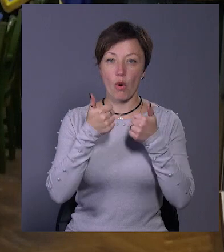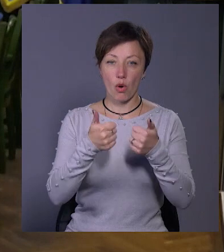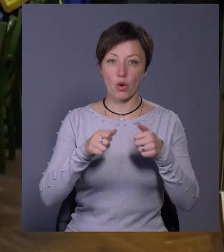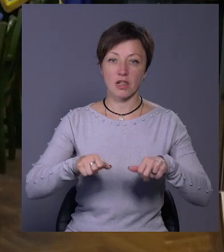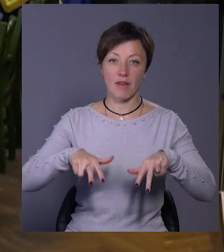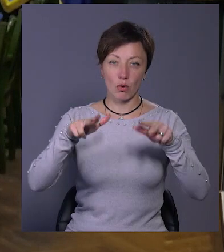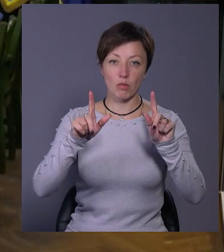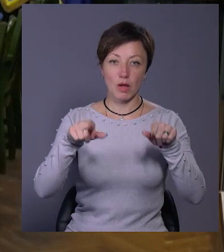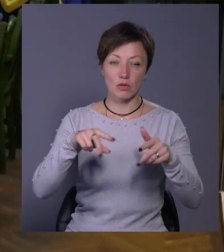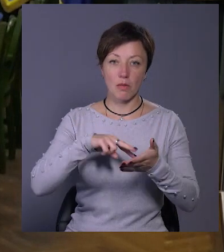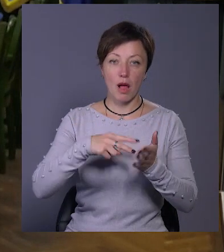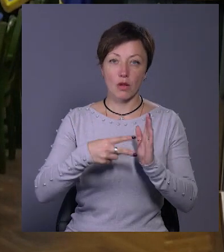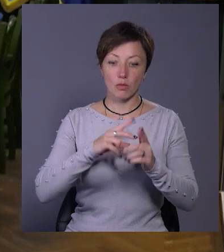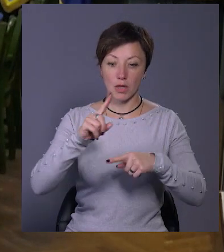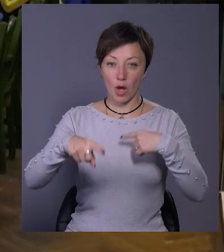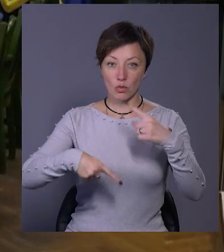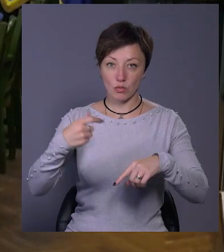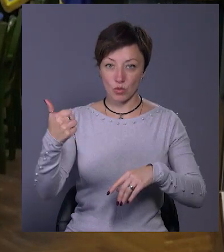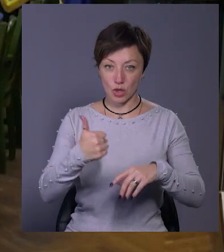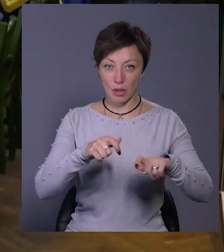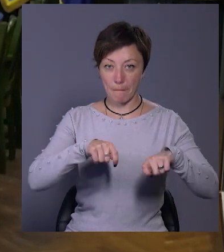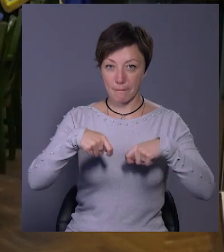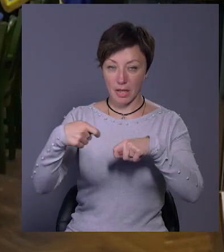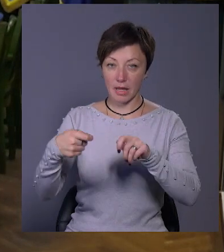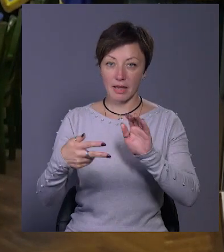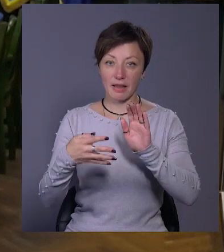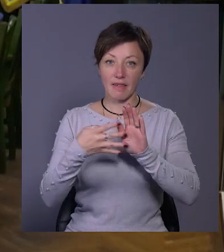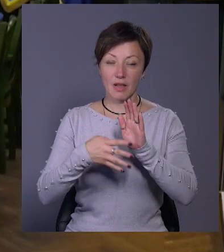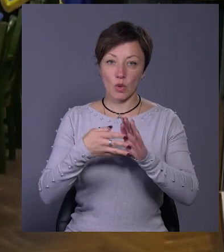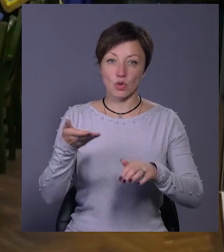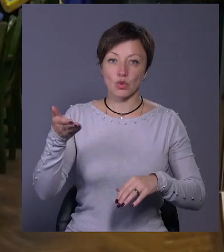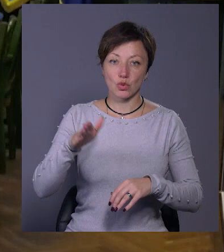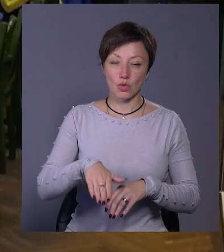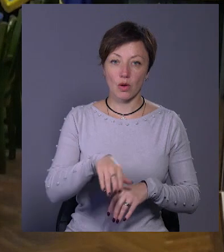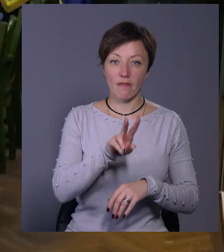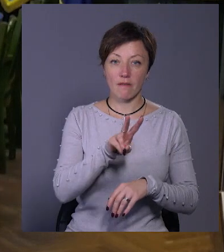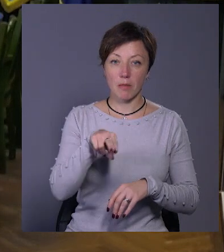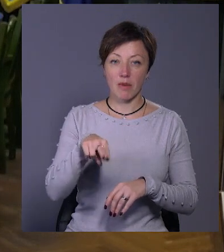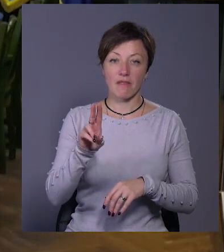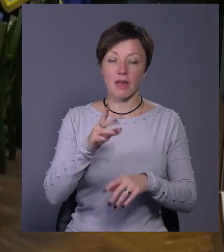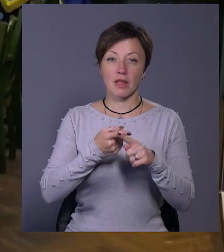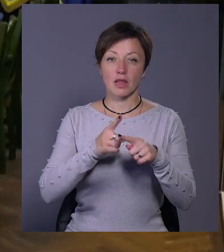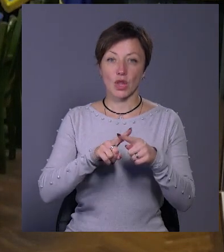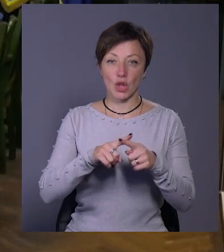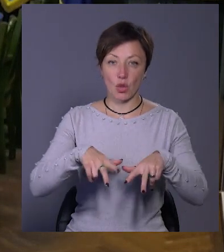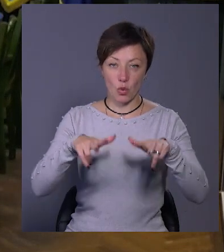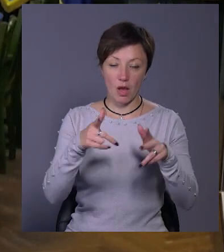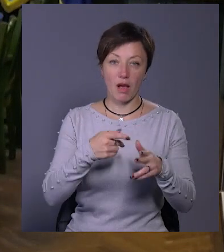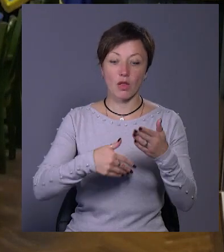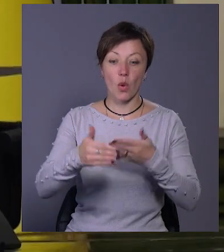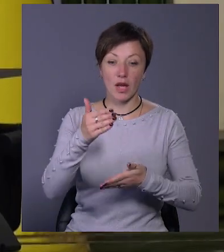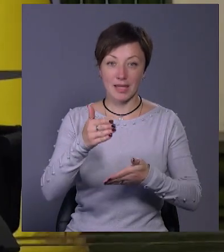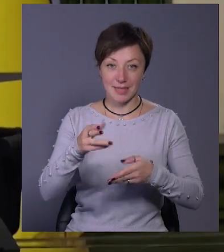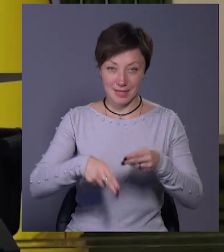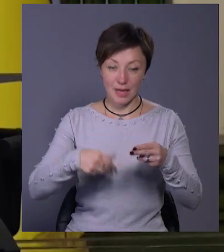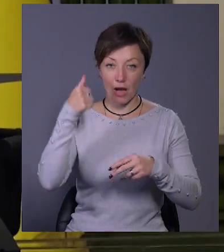також плануємо буквально наступного тижня передати 90 впівні дронів. І до кінця року один тендер вже оголошений,